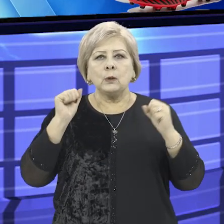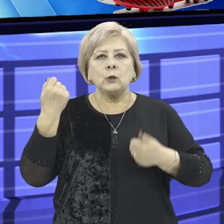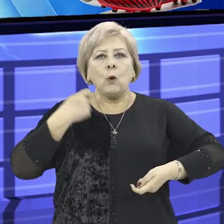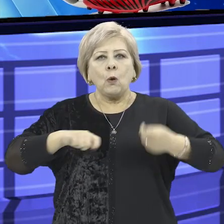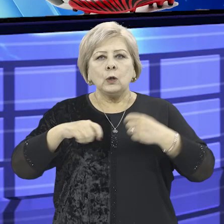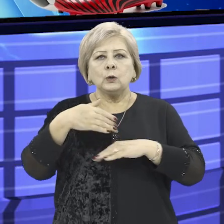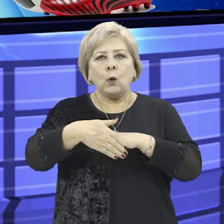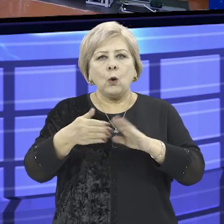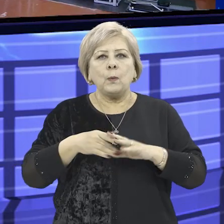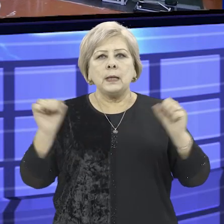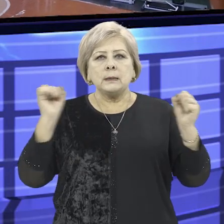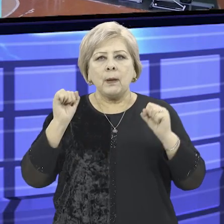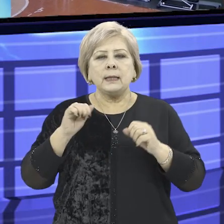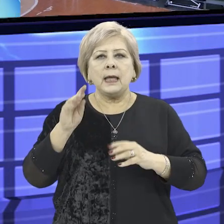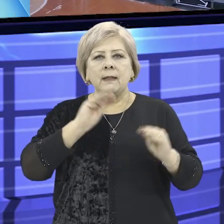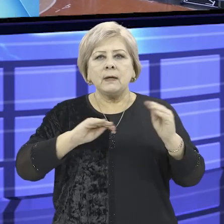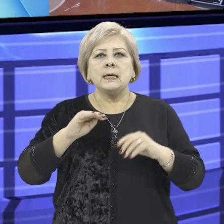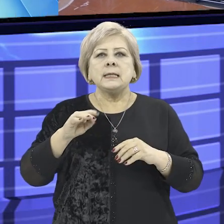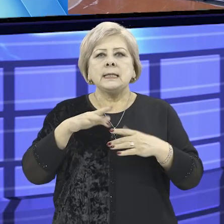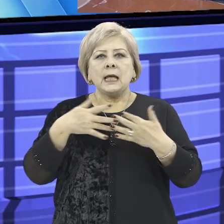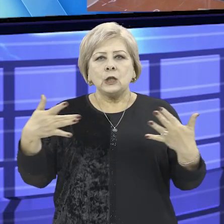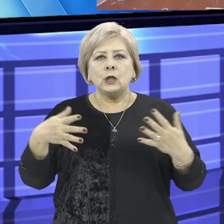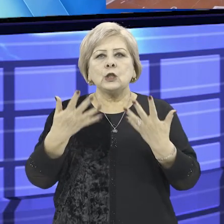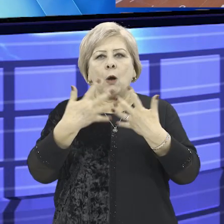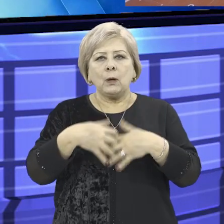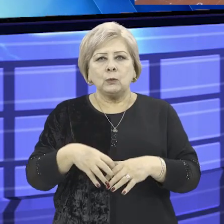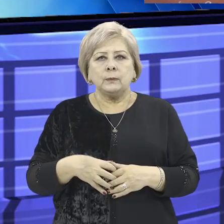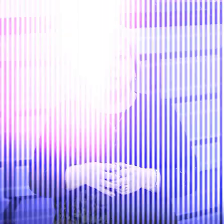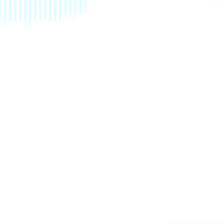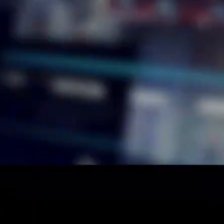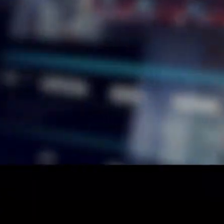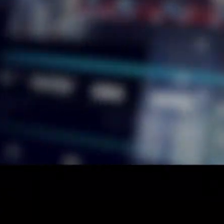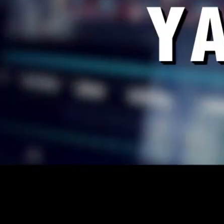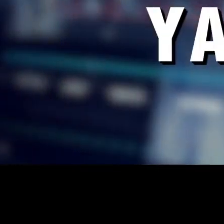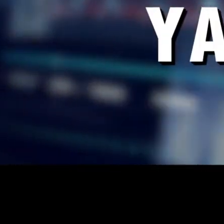спортивную одежду, обувь, спортивный инвентарь, снаряжение и оборудование.